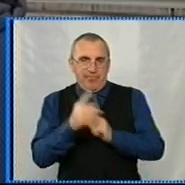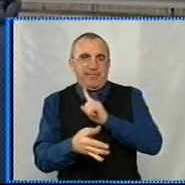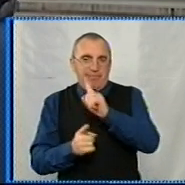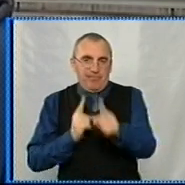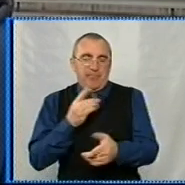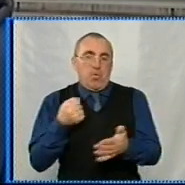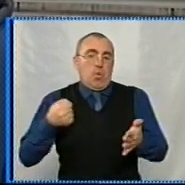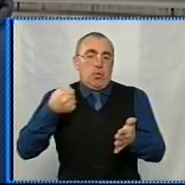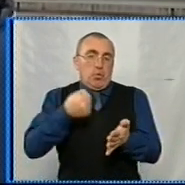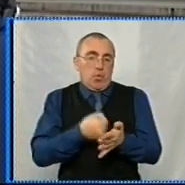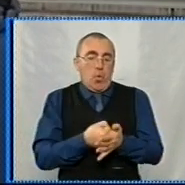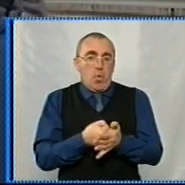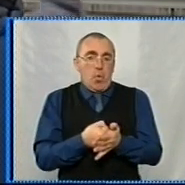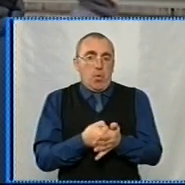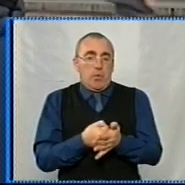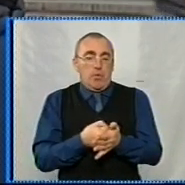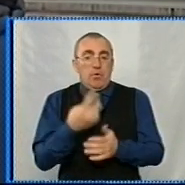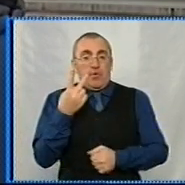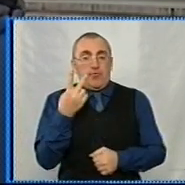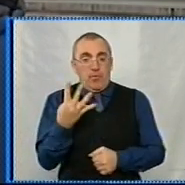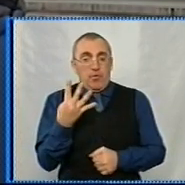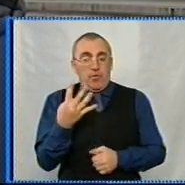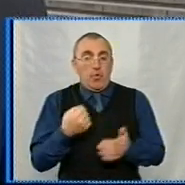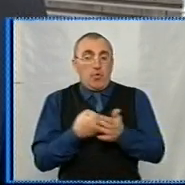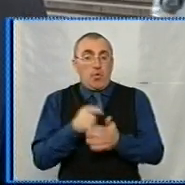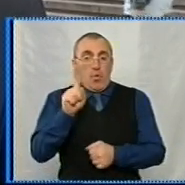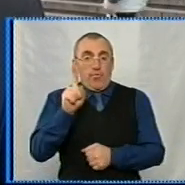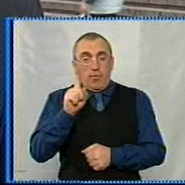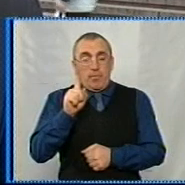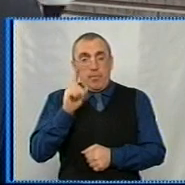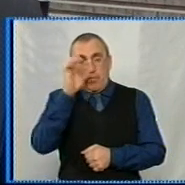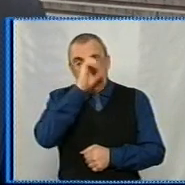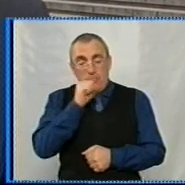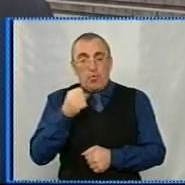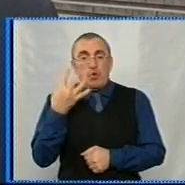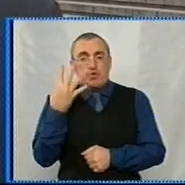близько до 24-ї, до першої години. У нас 4